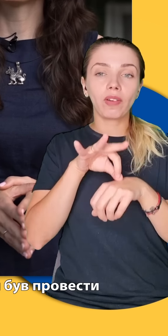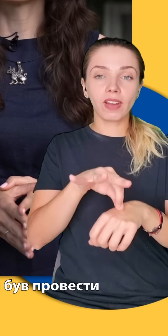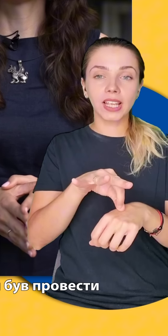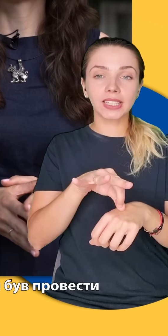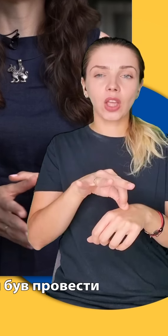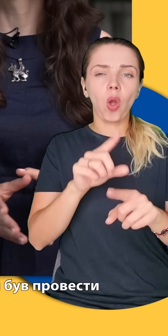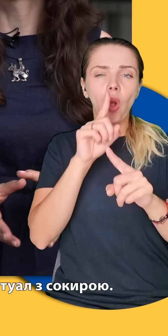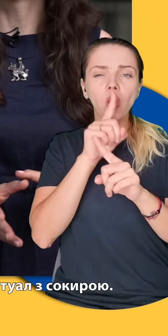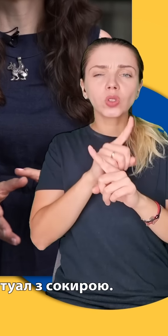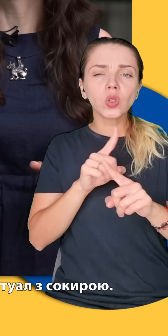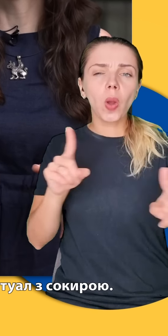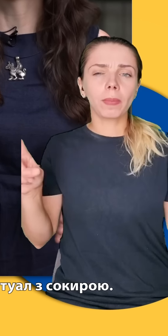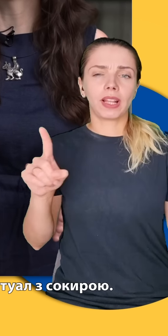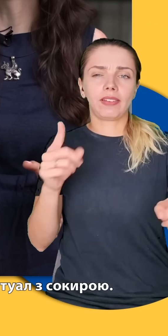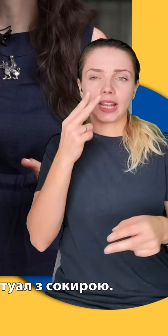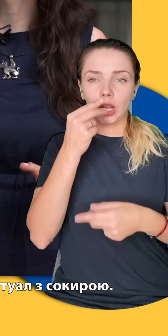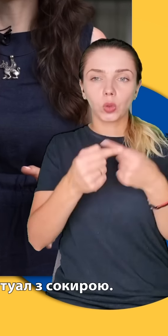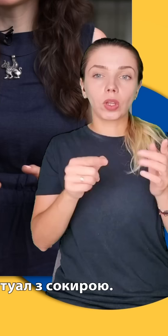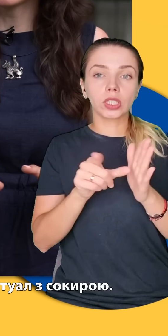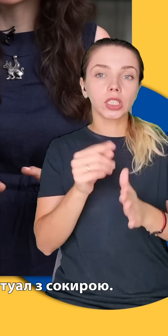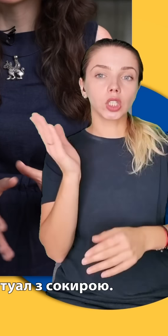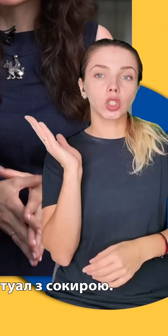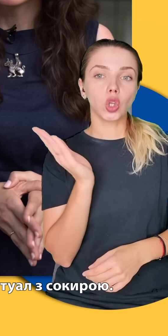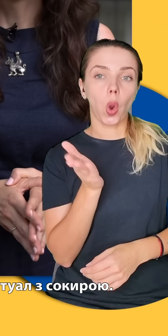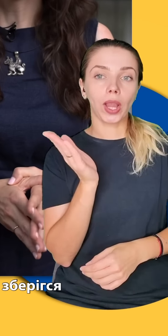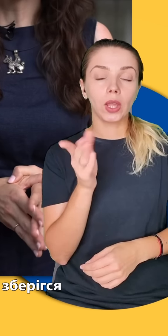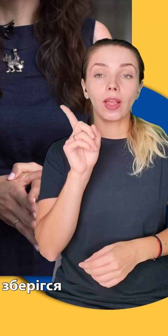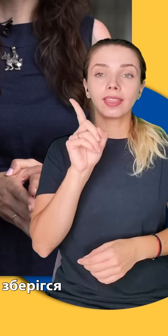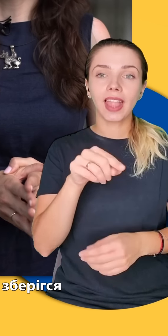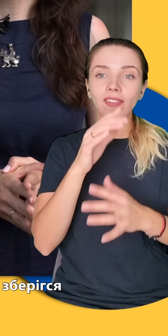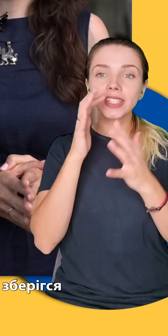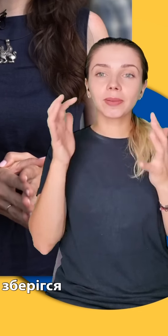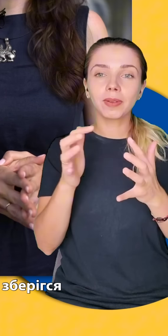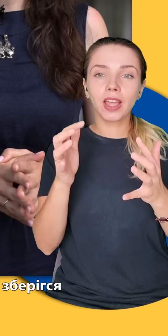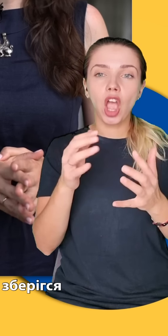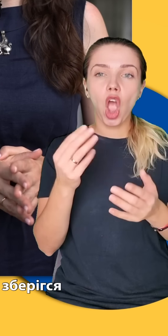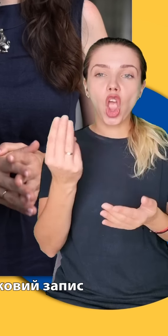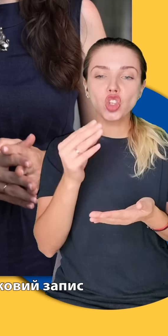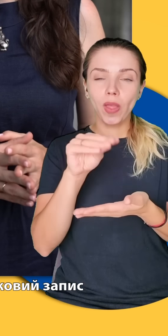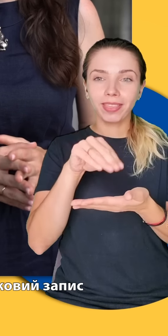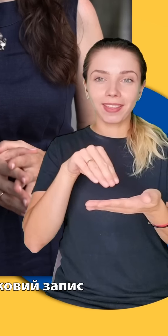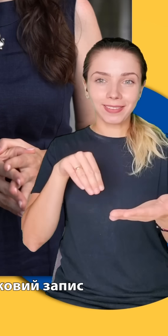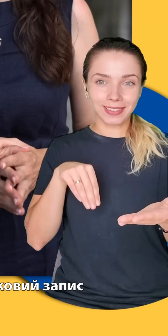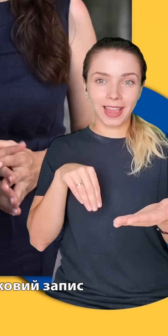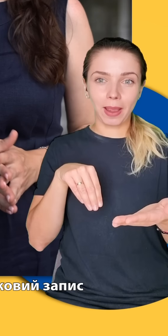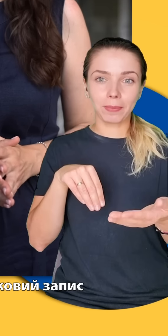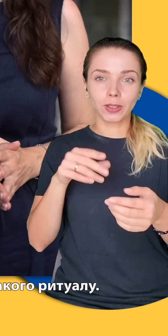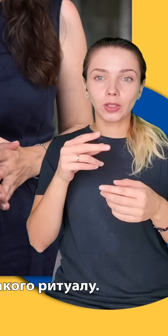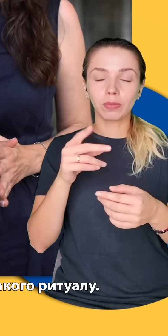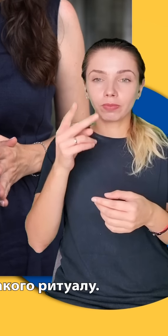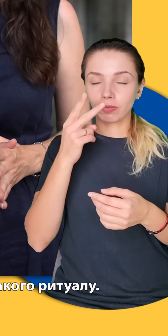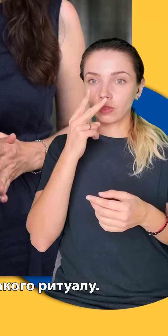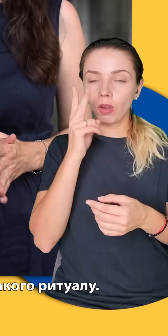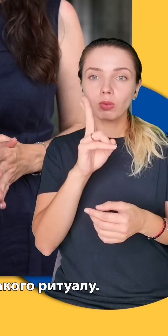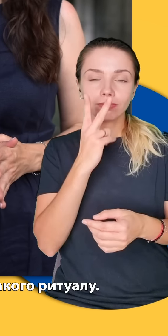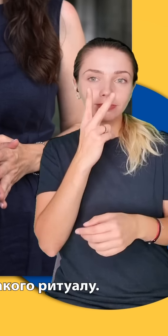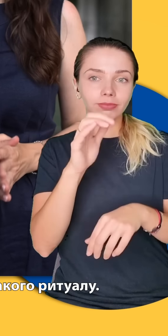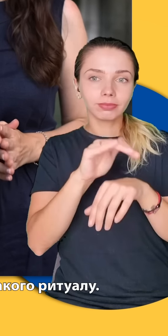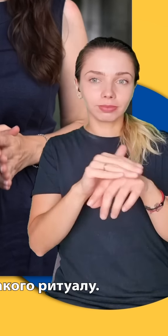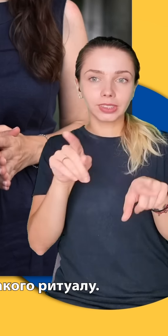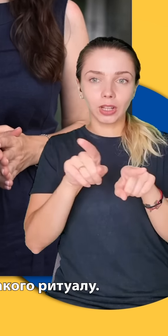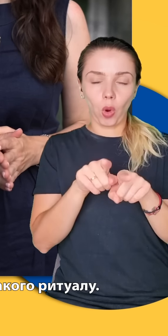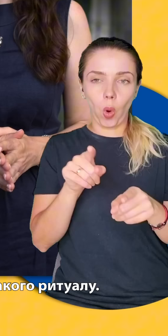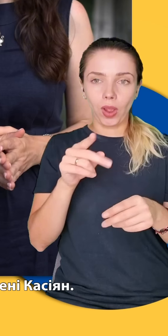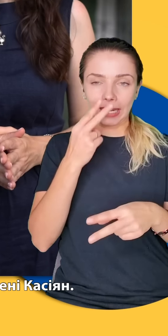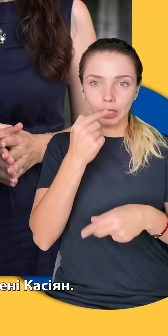повинен був провести особливий ритуал – сокирою. Навіть зберігся щоденниковий запис очевидця такого